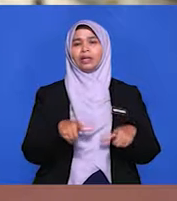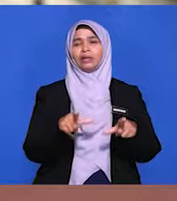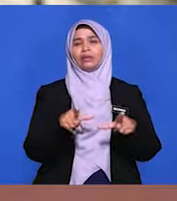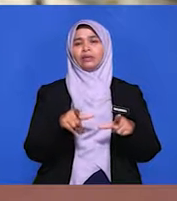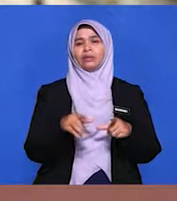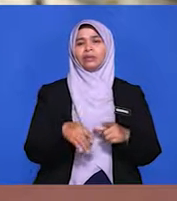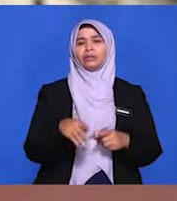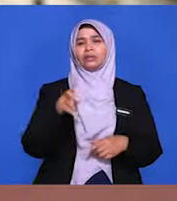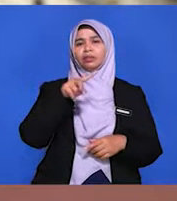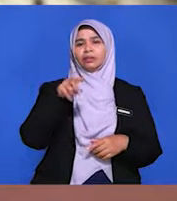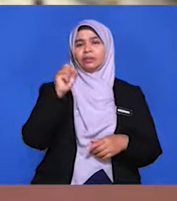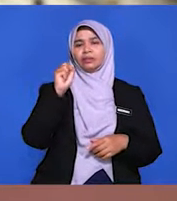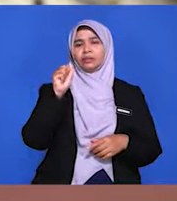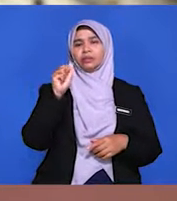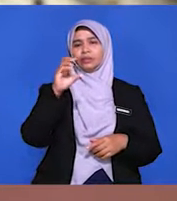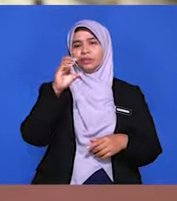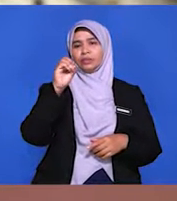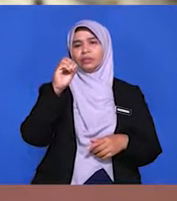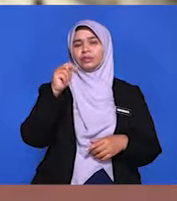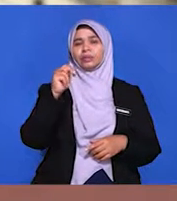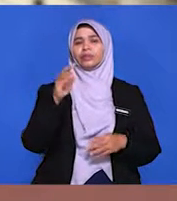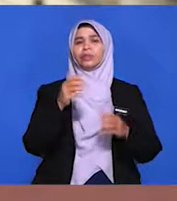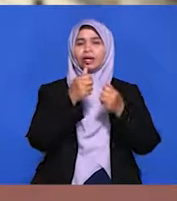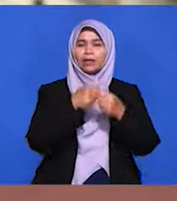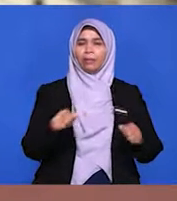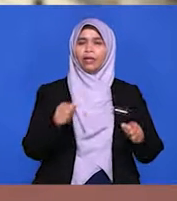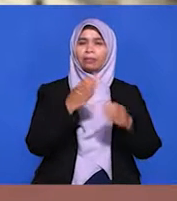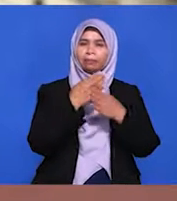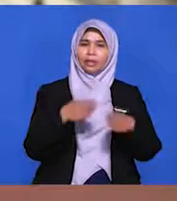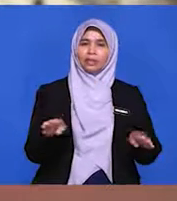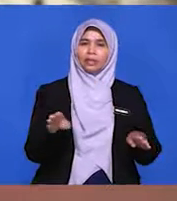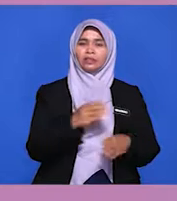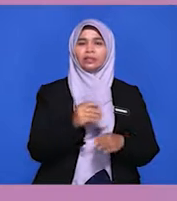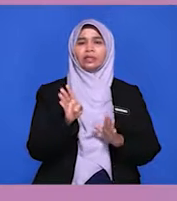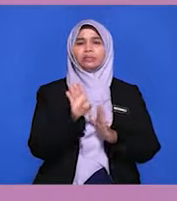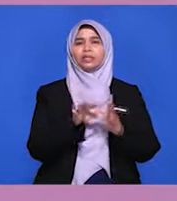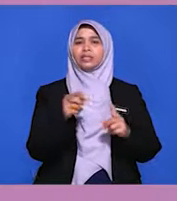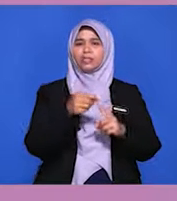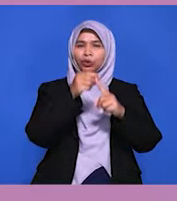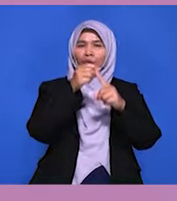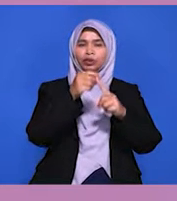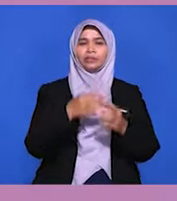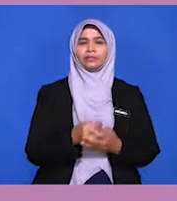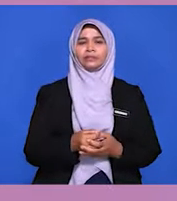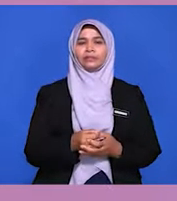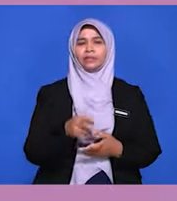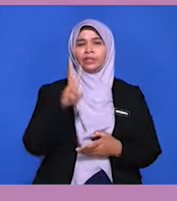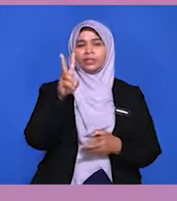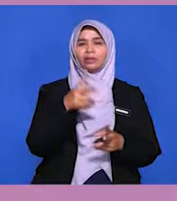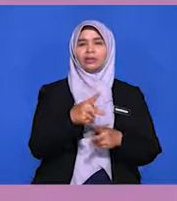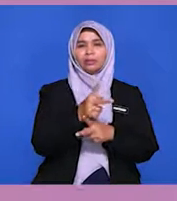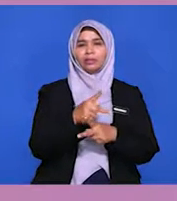Peace, Freedom and Neutrality ataupun Zon Aman, Bebas dan Berkecuali. Kedua, memelihara